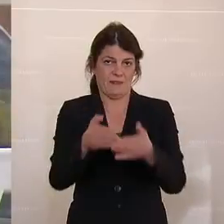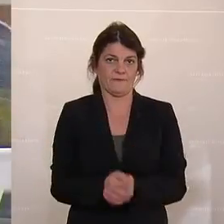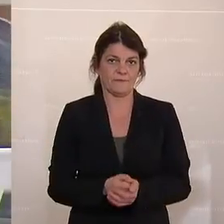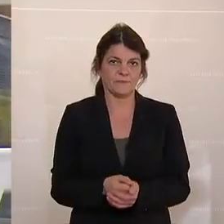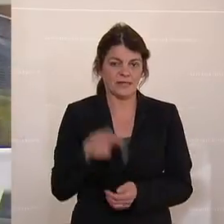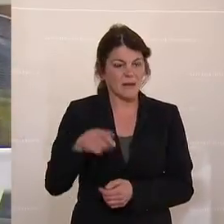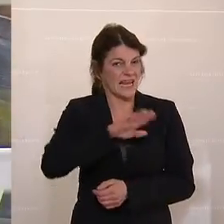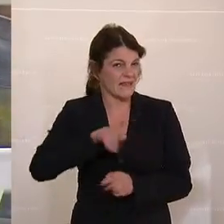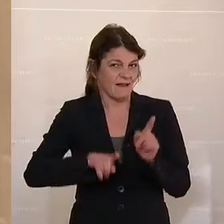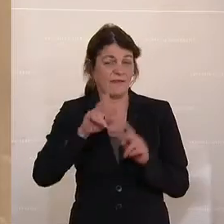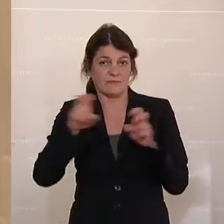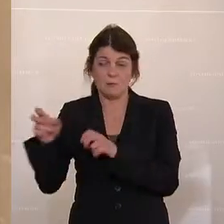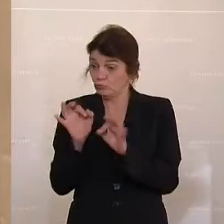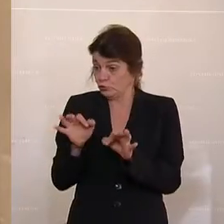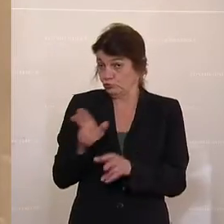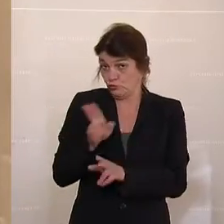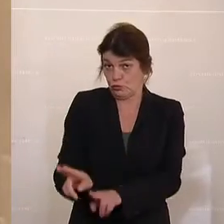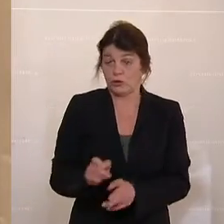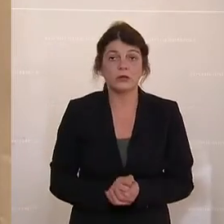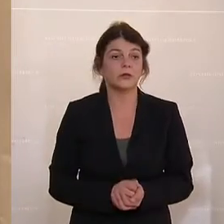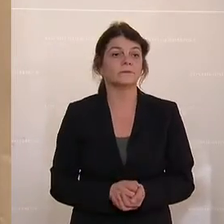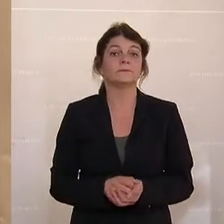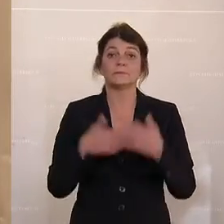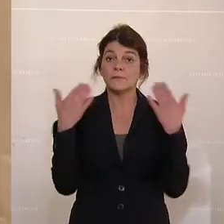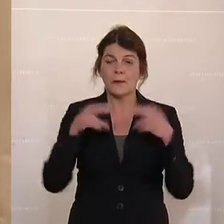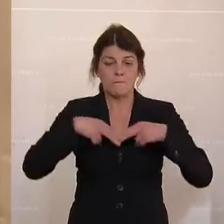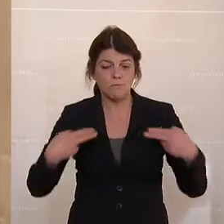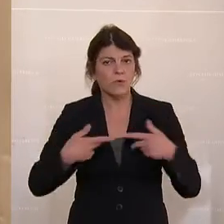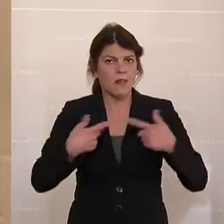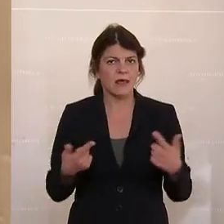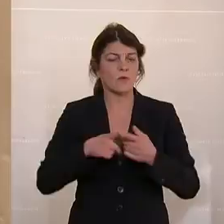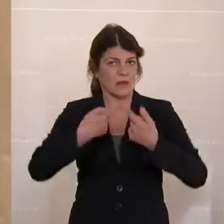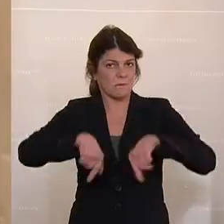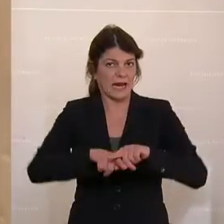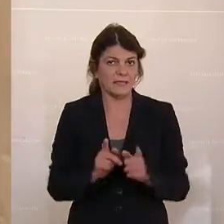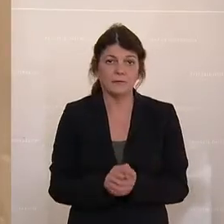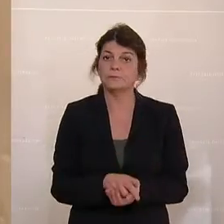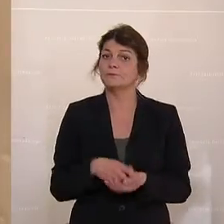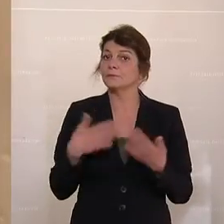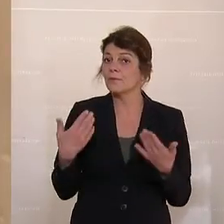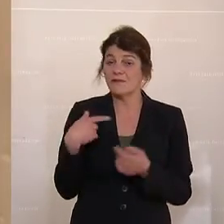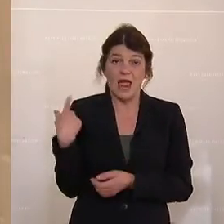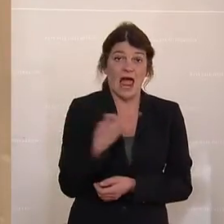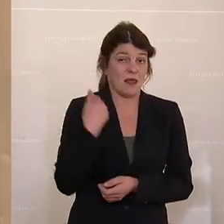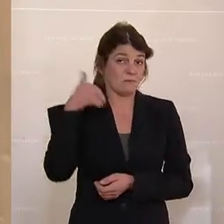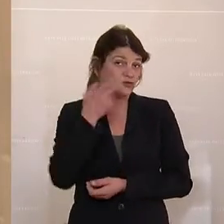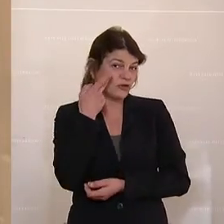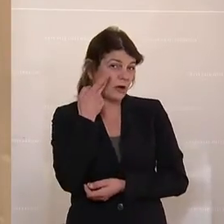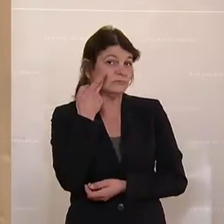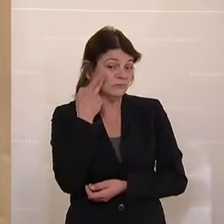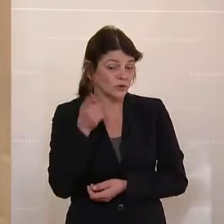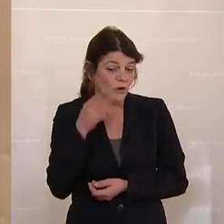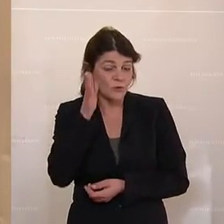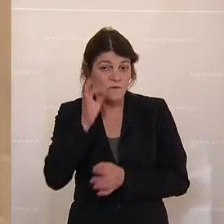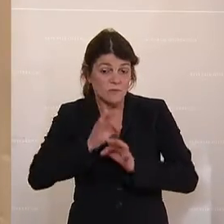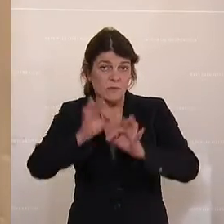diesem Kindergartenthema. Ja, das stimmt und da gebe ich Ihnen recht. Bund, Länder und Gemeinden, wir alle müssen schauen, dass da was weitergeht.